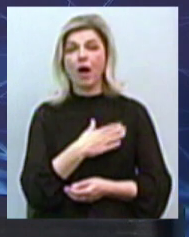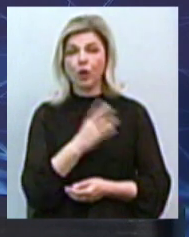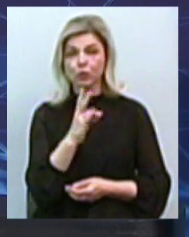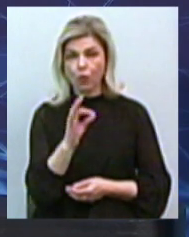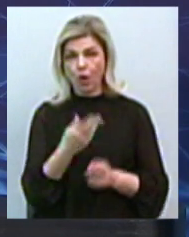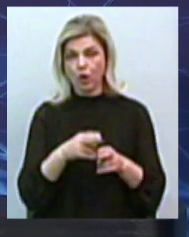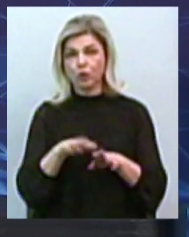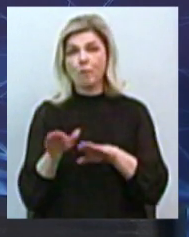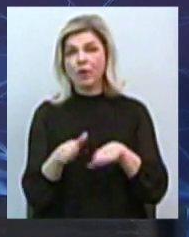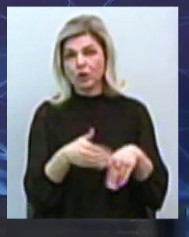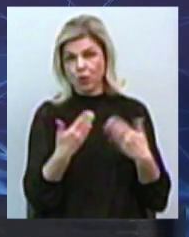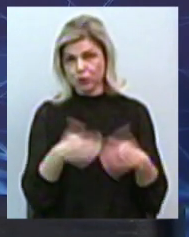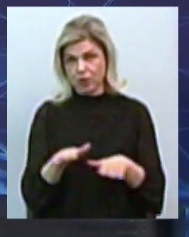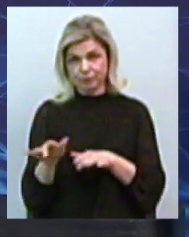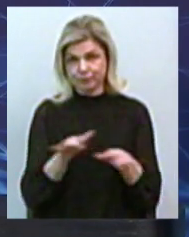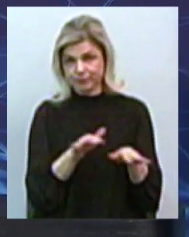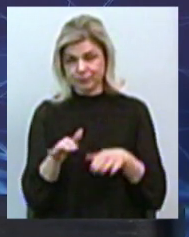там пройшло певні процедури,